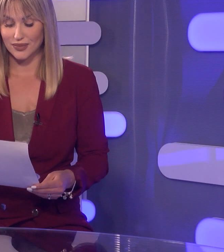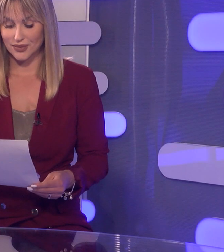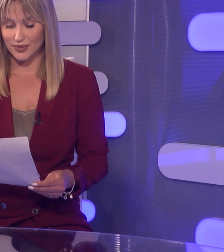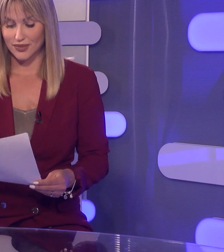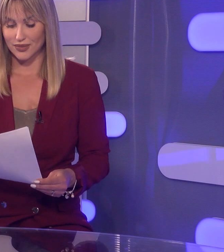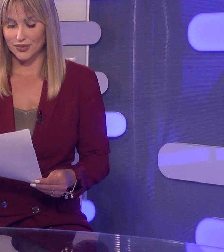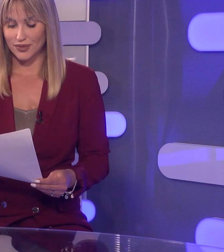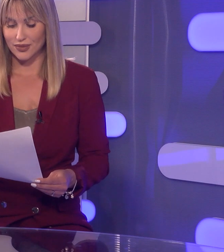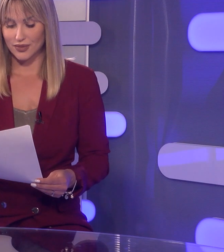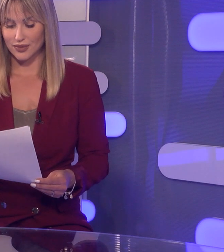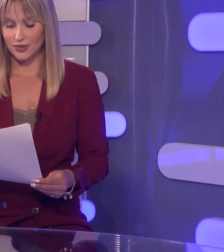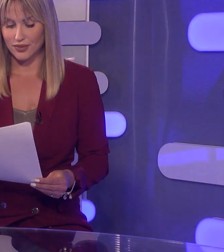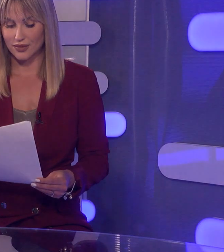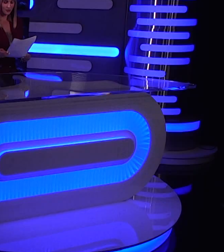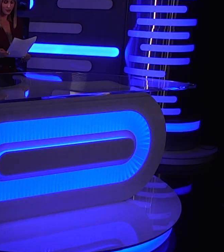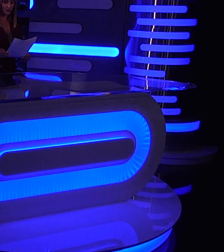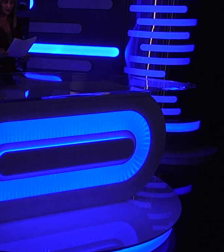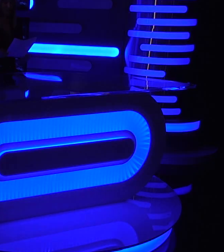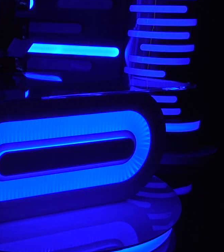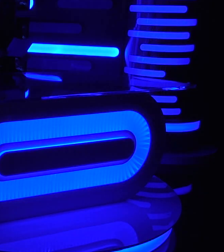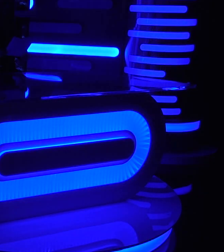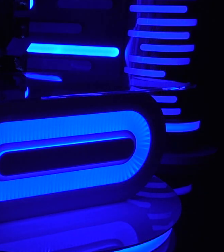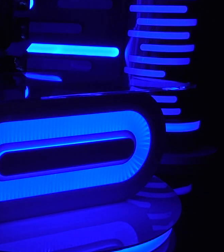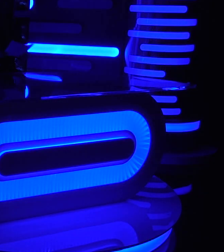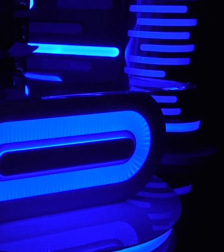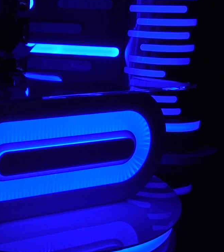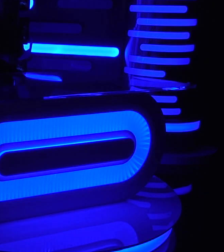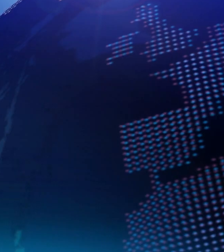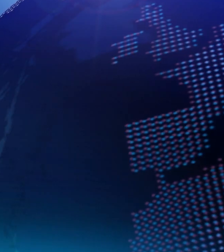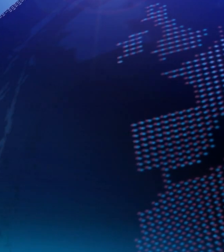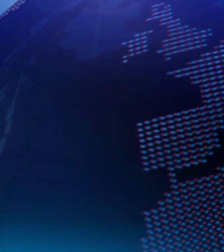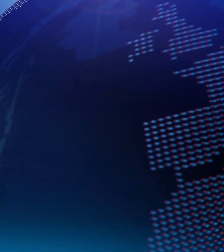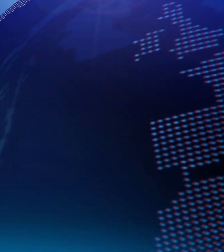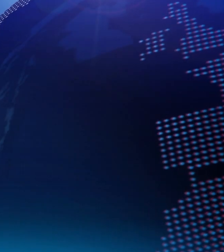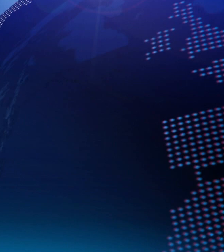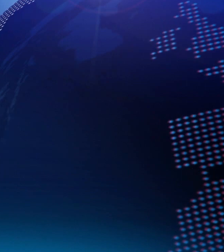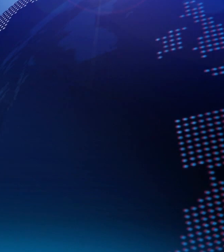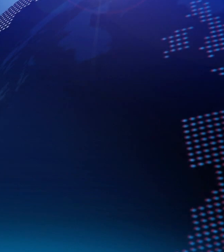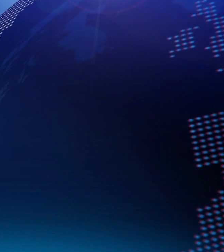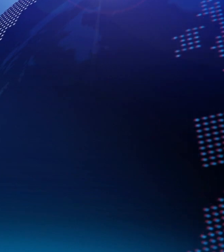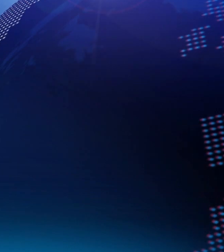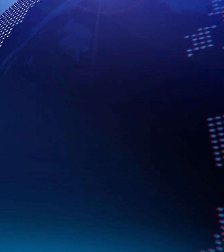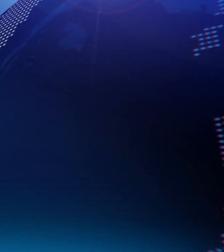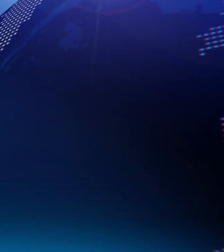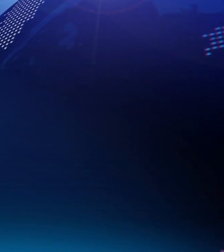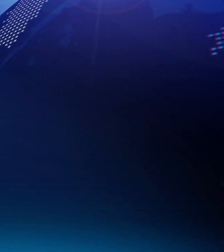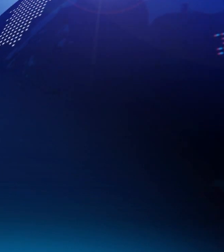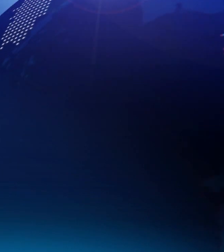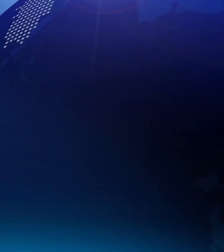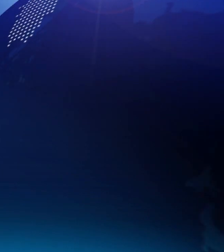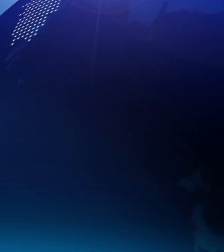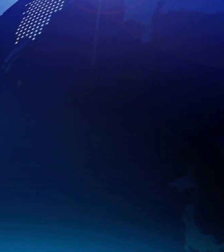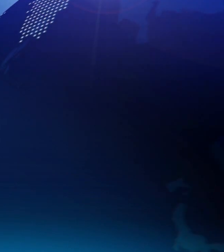na i lijepi Hvala vam